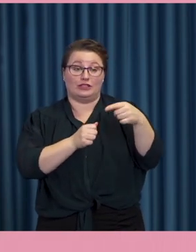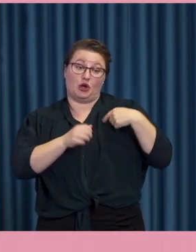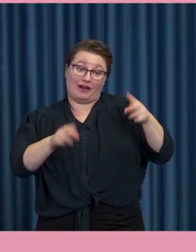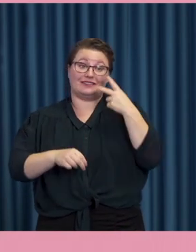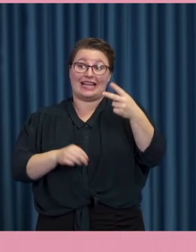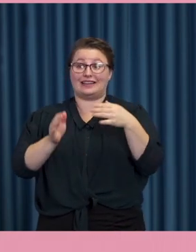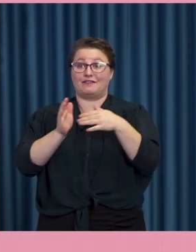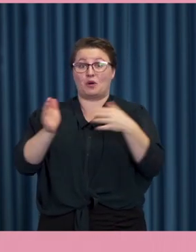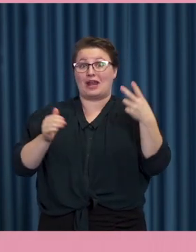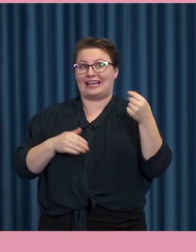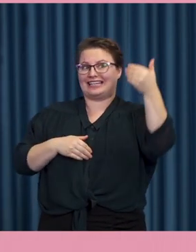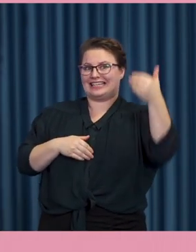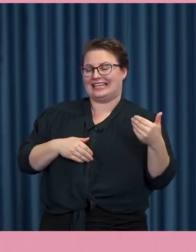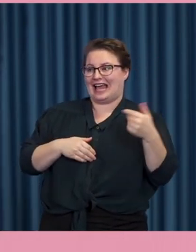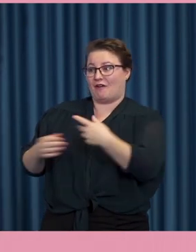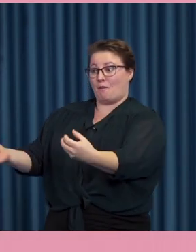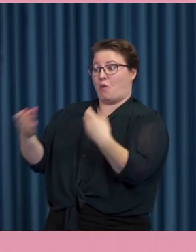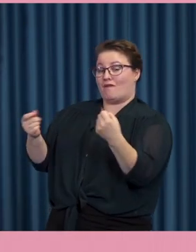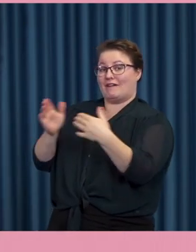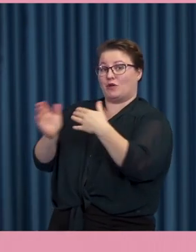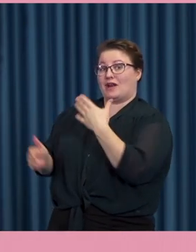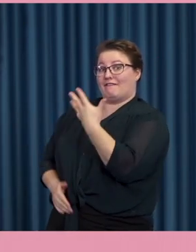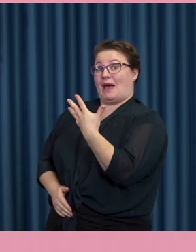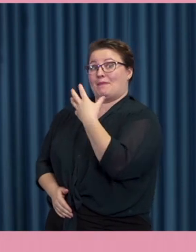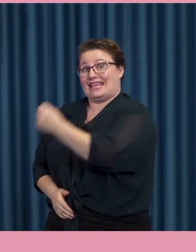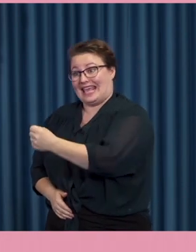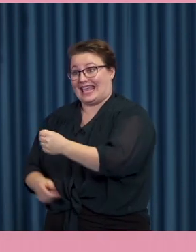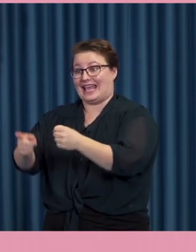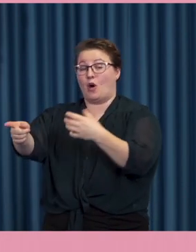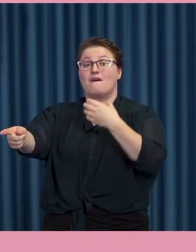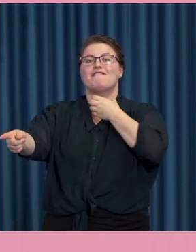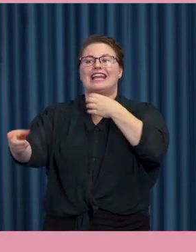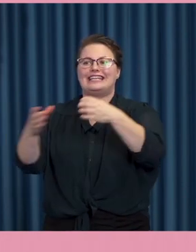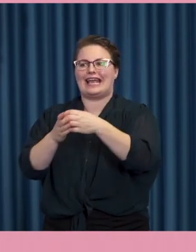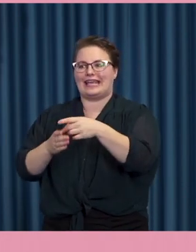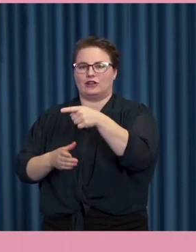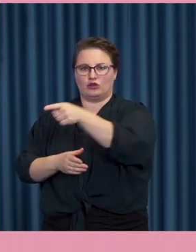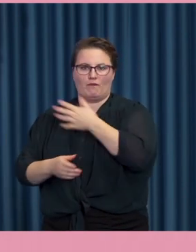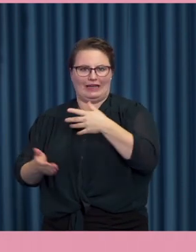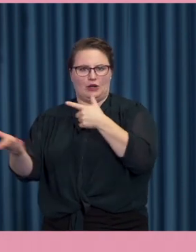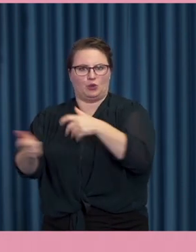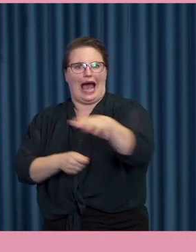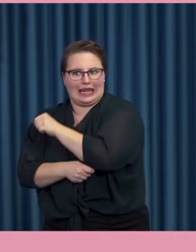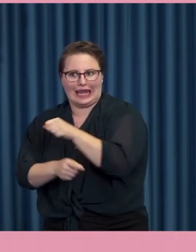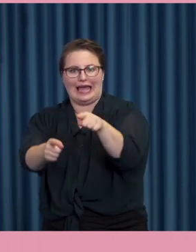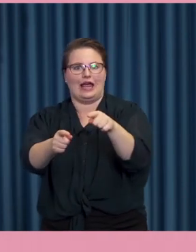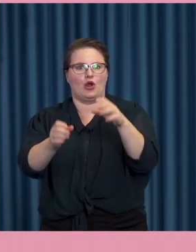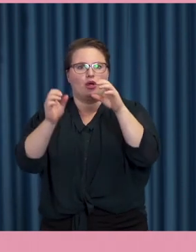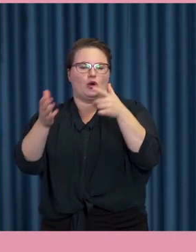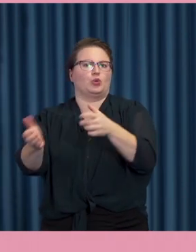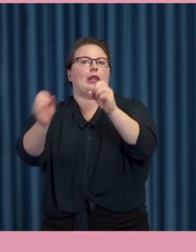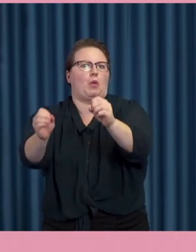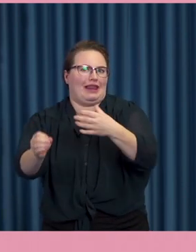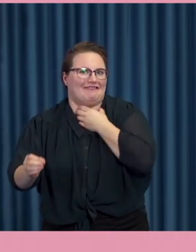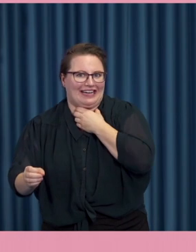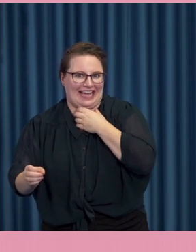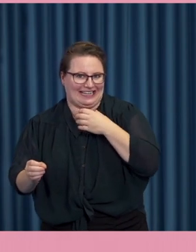5G-rörelsen, av varggänget. De som vill skjuta eller absolut inte skjuta vargar och mycket annat. Och det är precis som du säger.